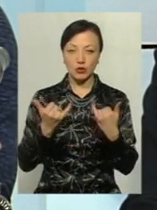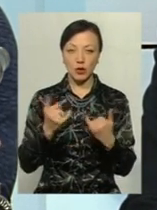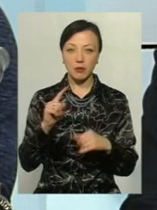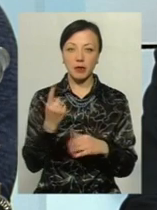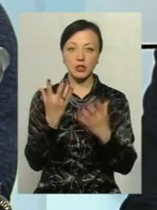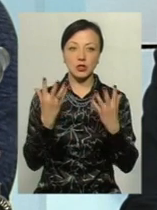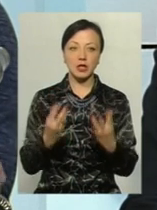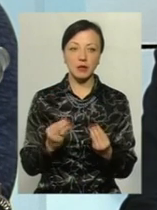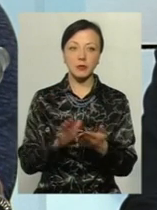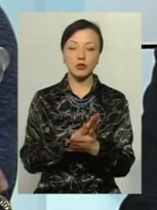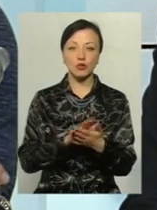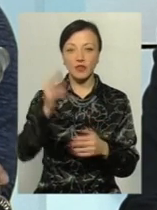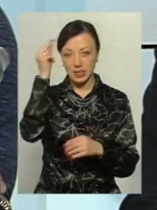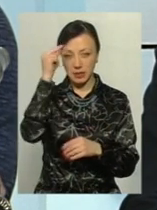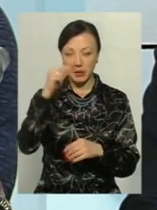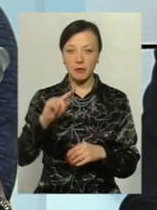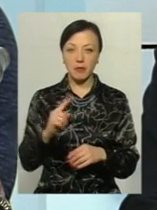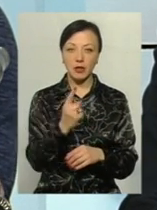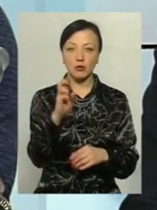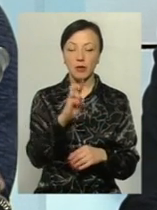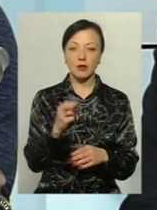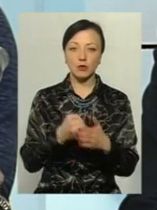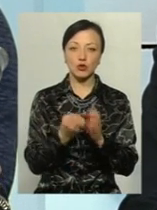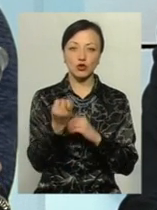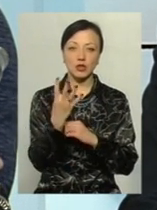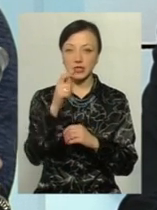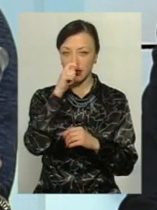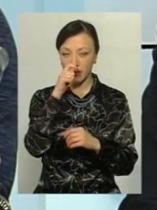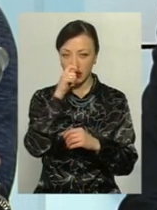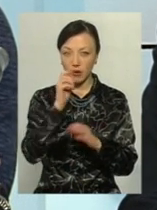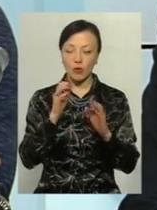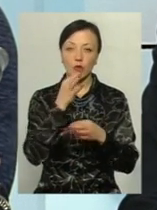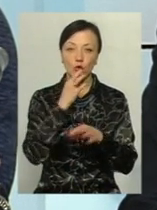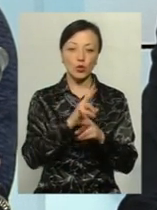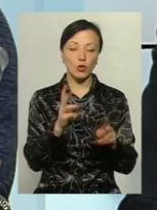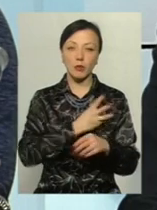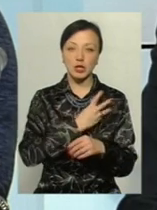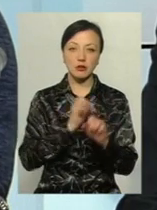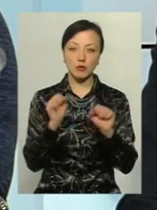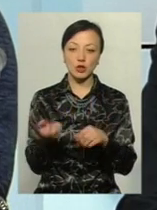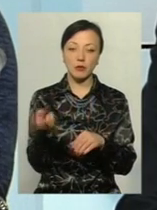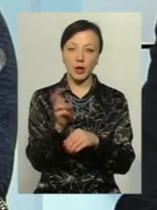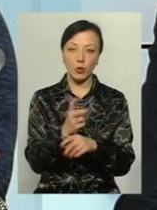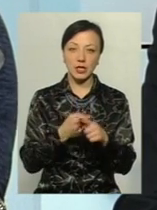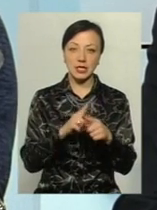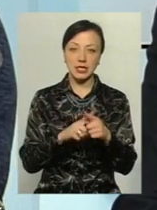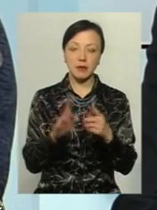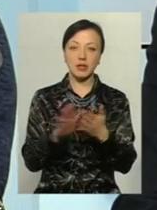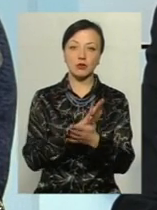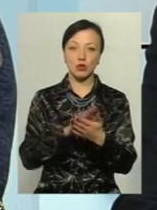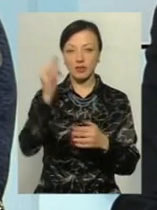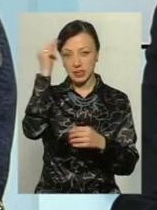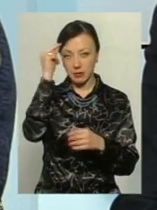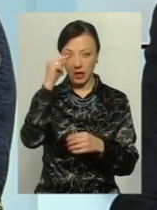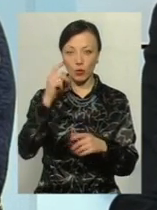перший день проводили безкоштовний семінар, з 1 березня по 14 квітня будь-хто бажаючий може приходити на ці безкоштовні